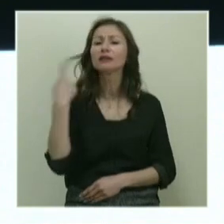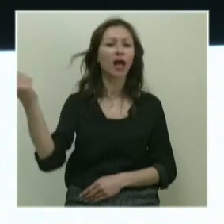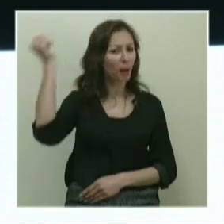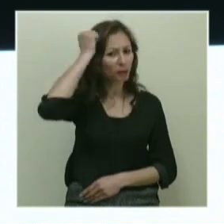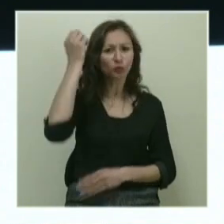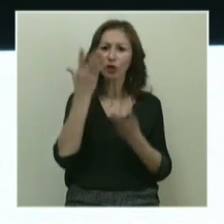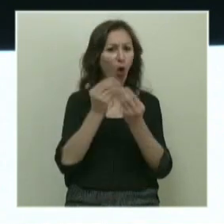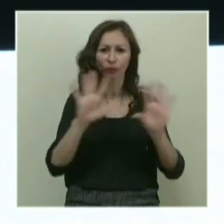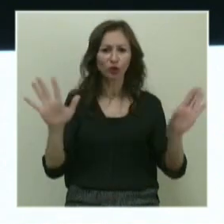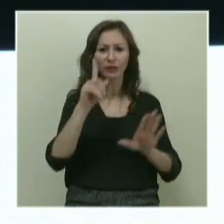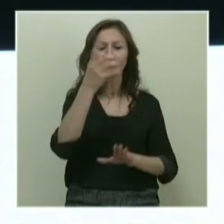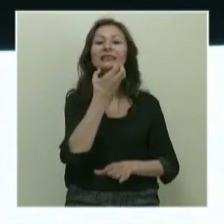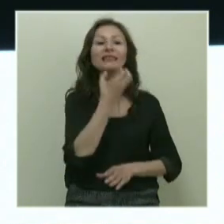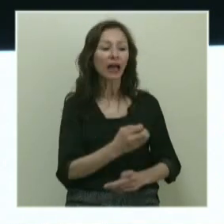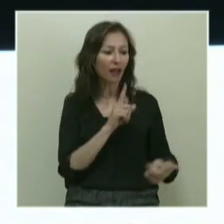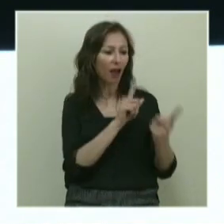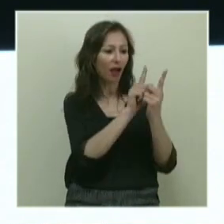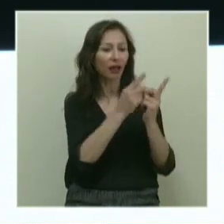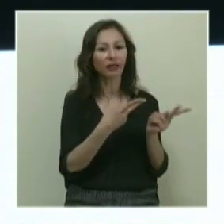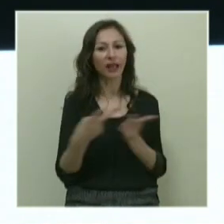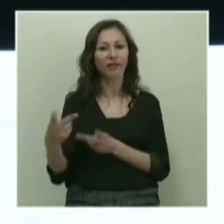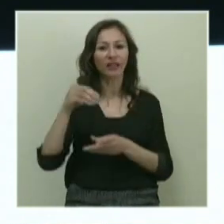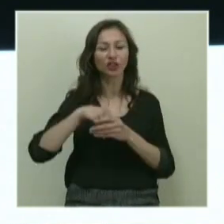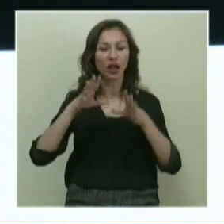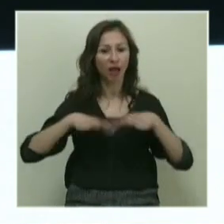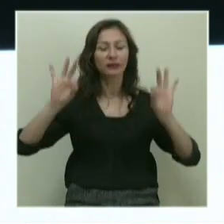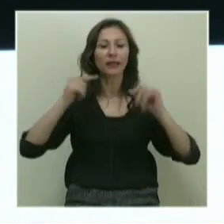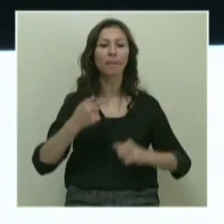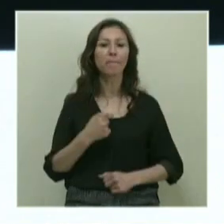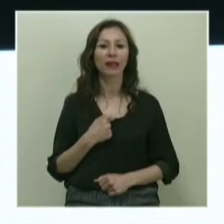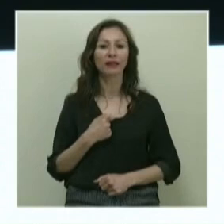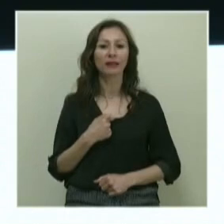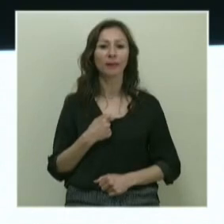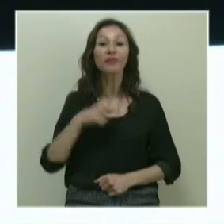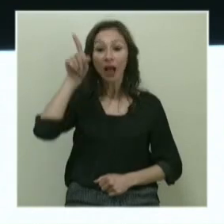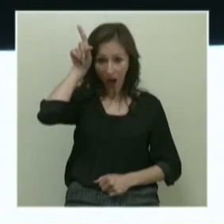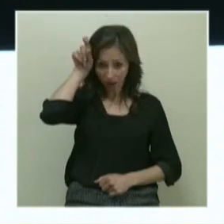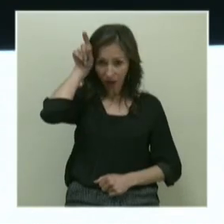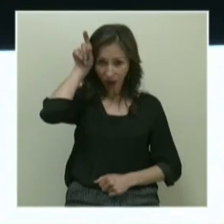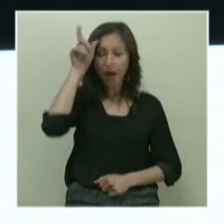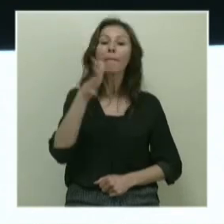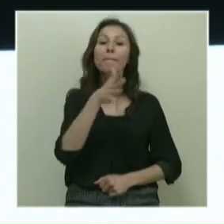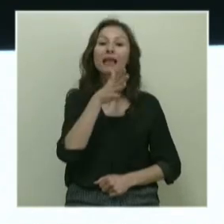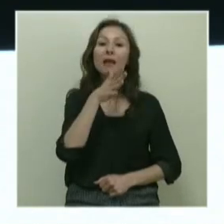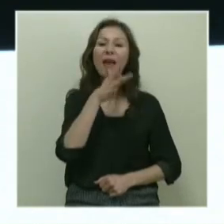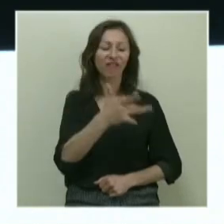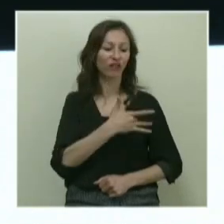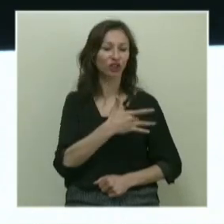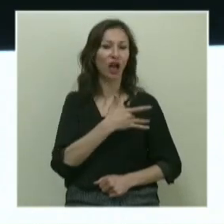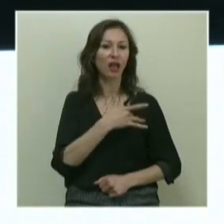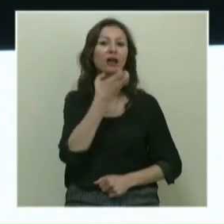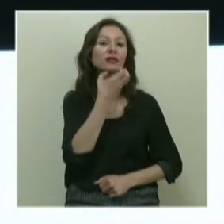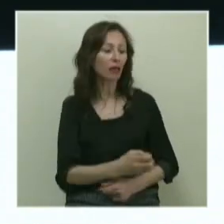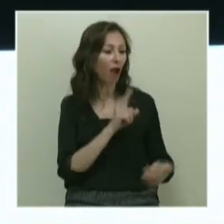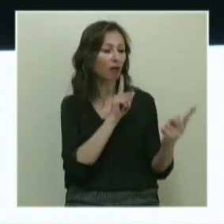pişman olmayacağınız bir sadakate davet etmek için hazırladım ben. Akla, bilime ve vicdana